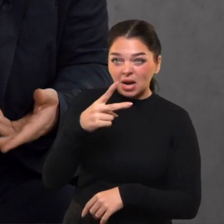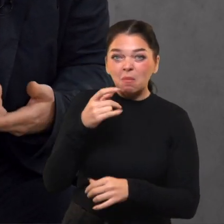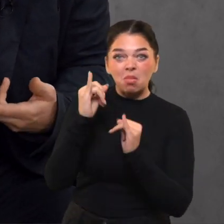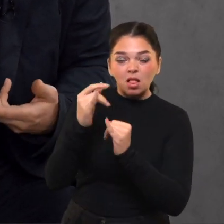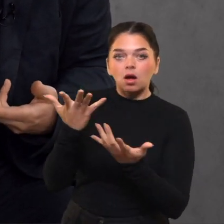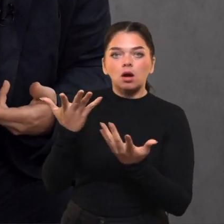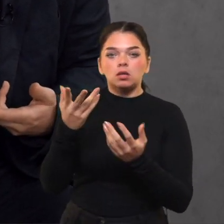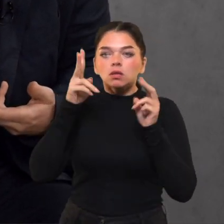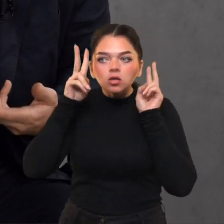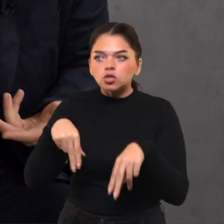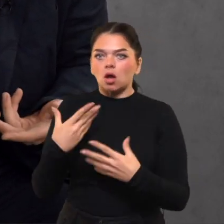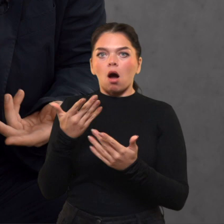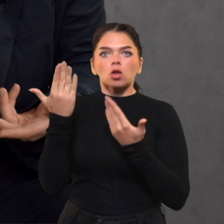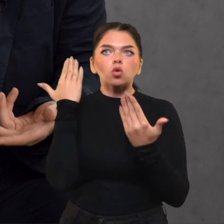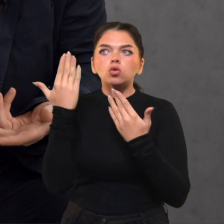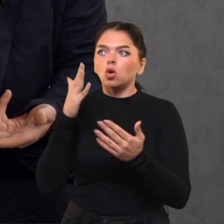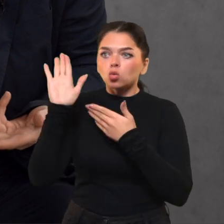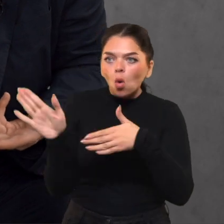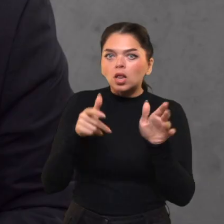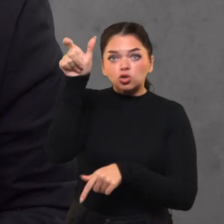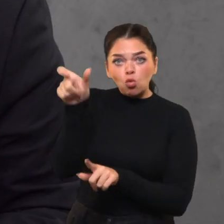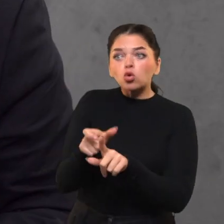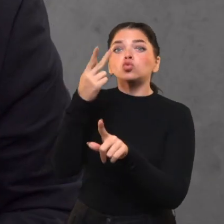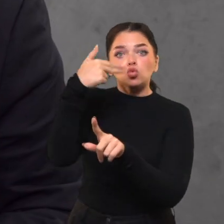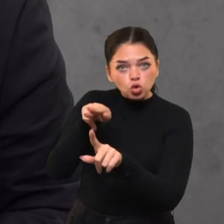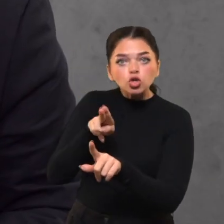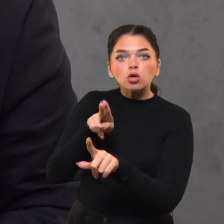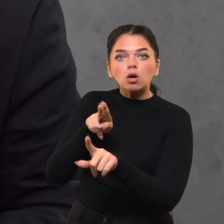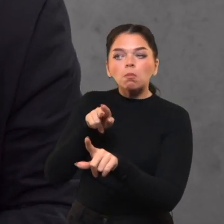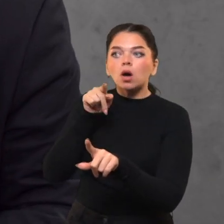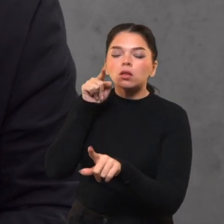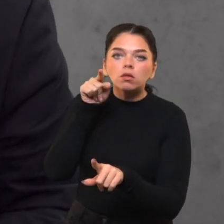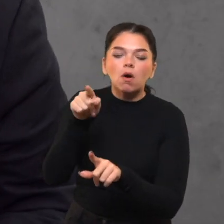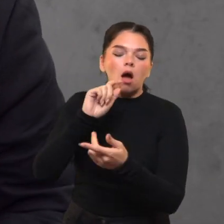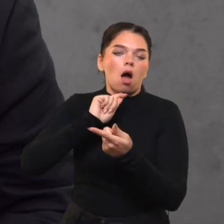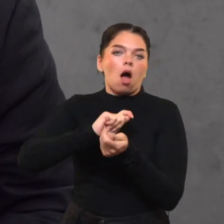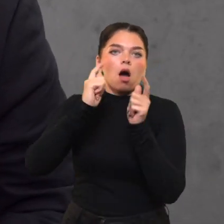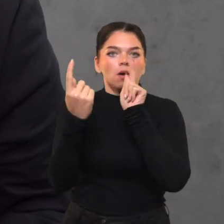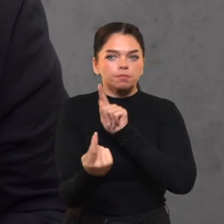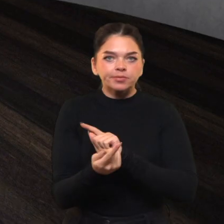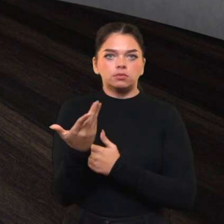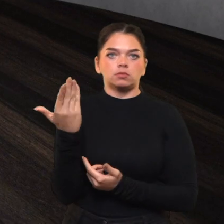O kartais net ir nesužinai, kad žmogus atrodo visą laiką buvo už. Bet buvo tušnipas.